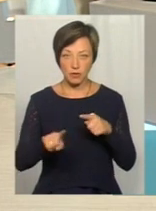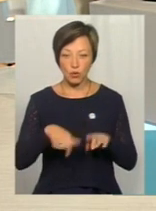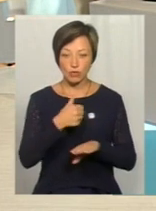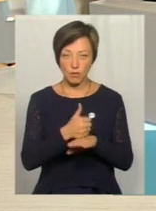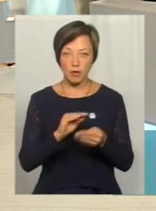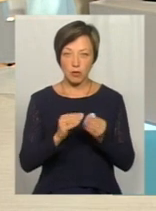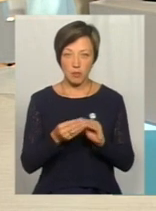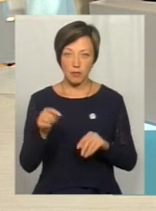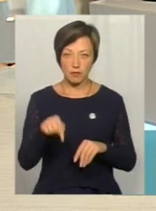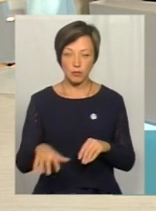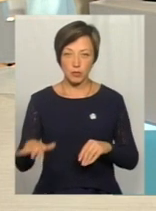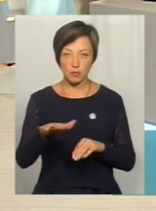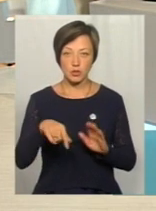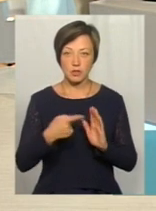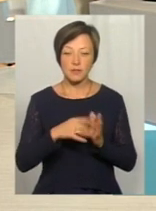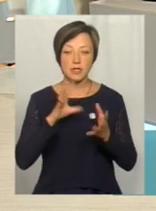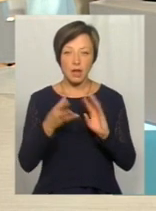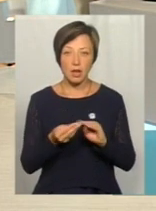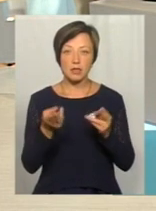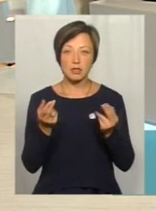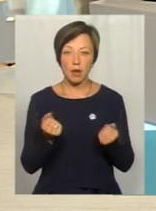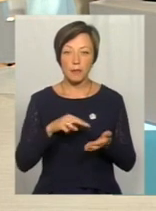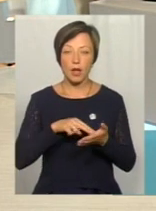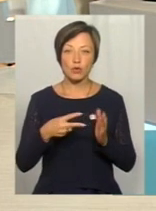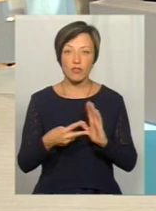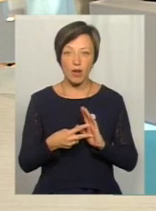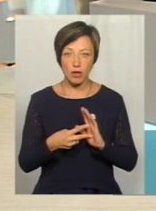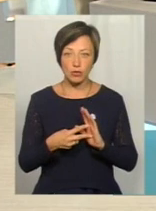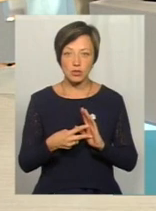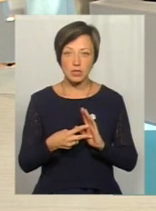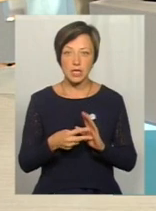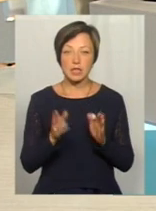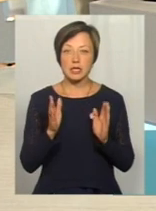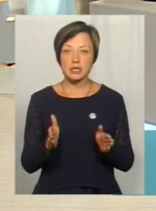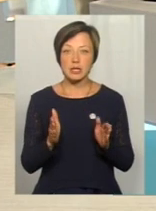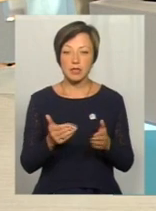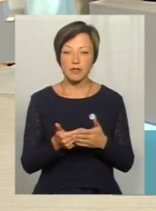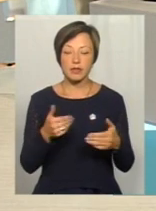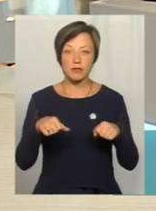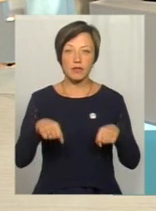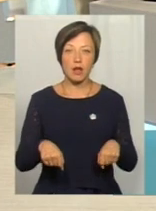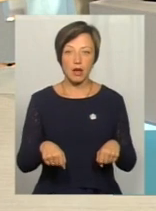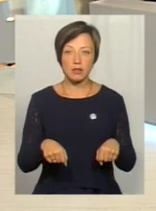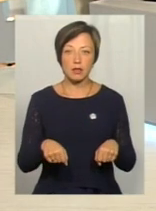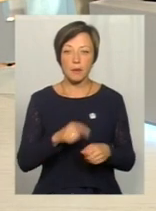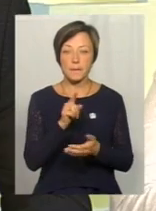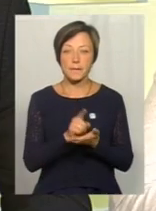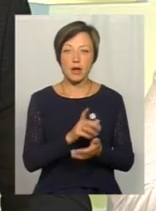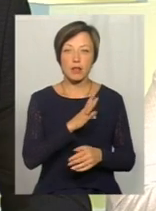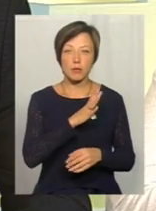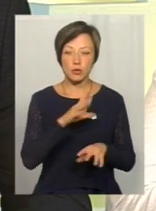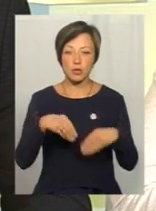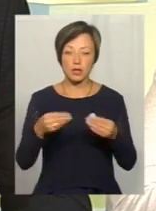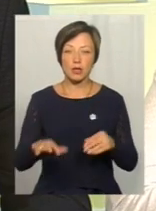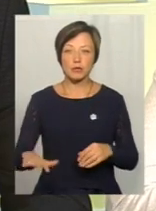в цьому проблема в приміщенні? Взагалі-то, так. Взагалі-то планувалося... Тільки від влади мало бути надано